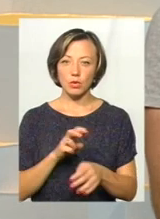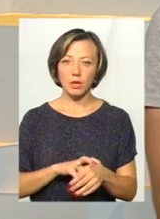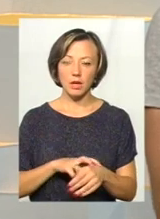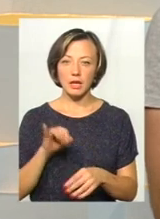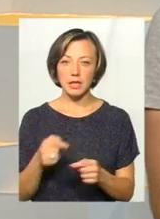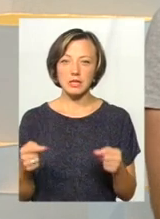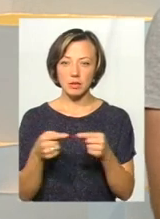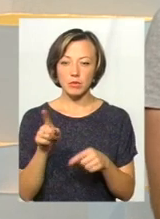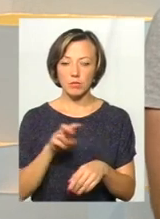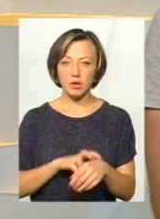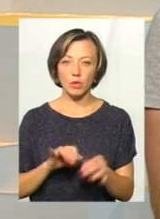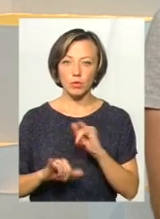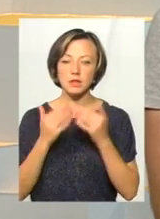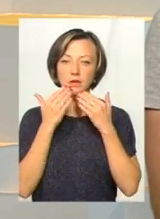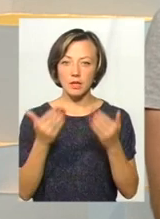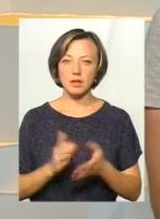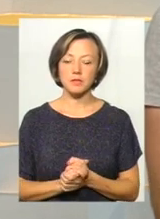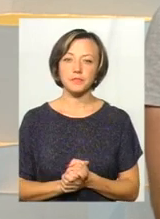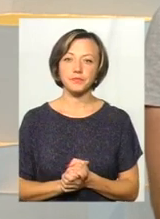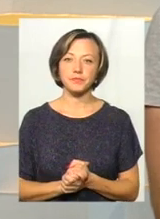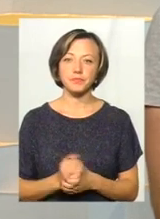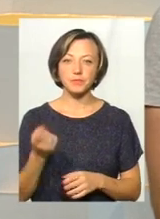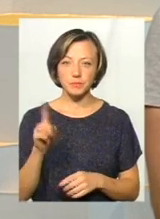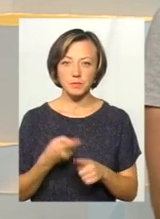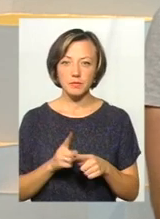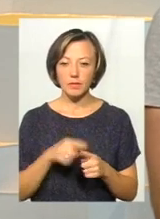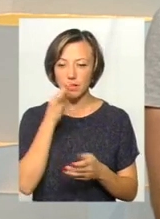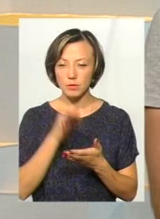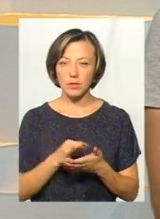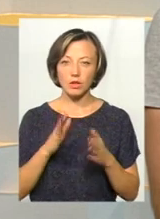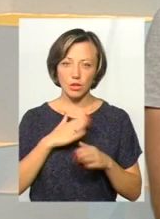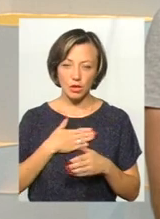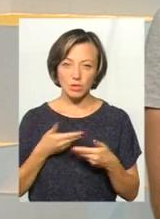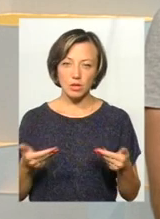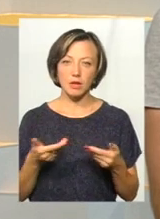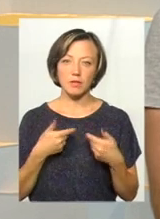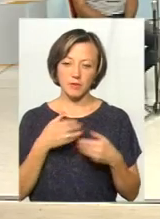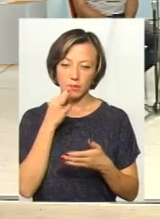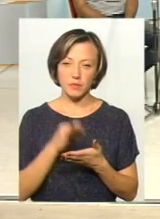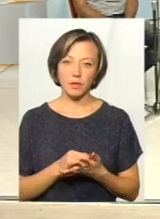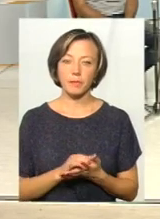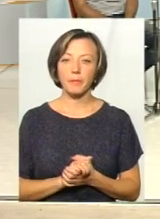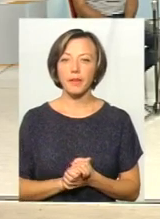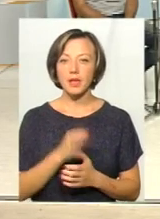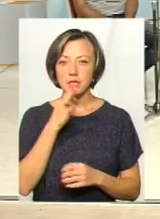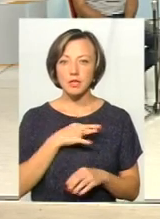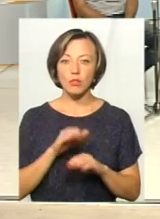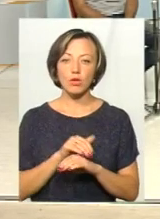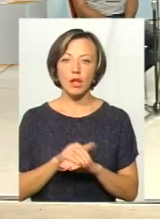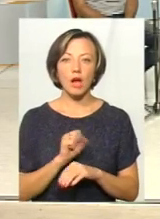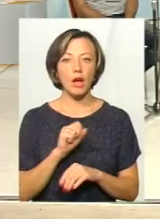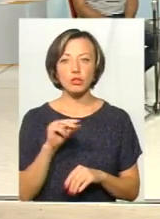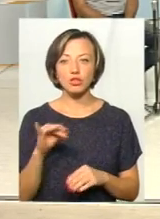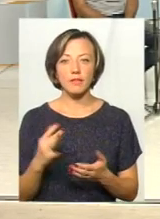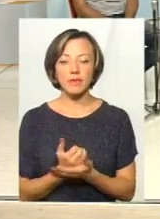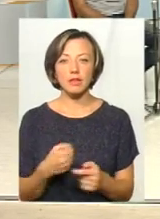І саме тому лікарю, до якого звертається пацієнт. Тому це відповідальність наша, і ми на себе за це відповідальність. Скажіть, будь ласка, а чи не